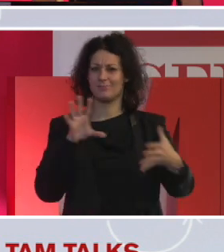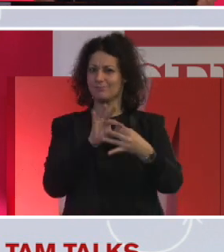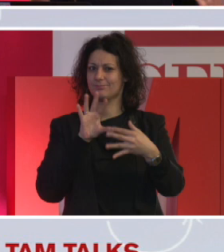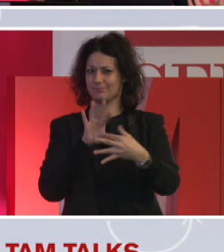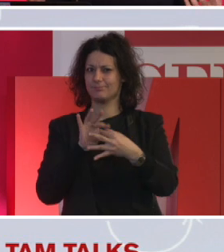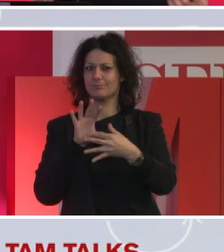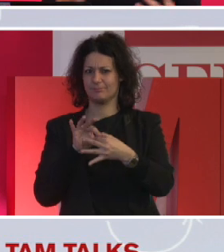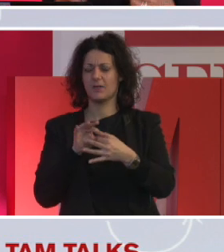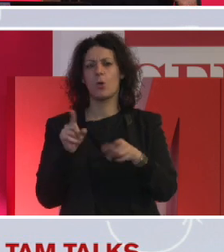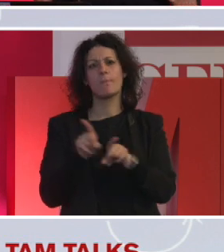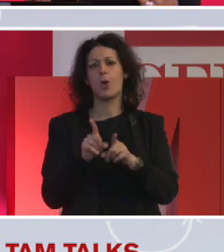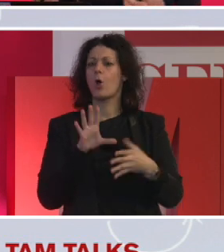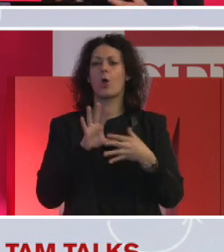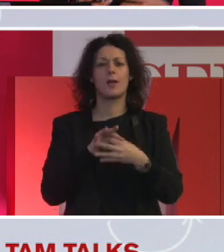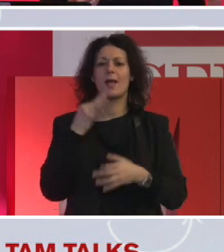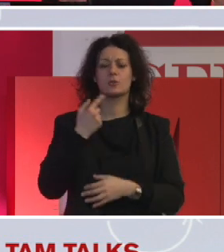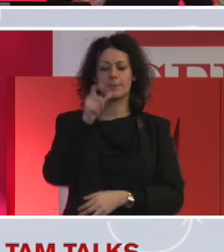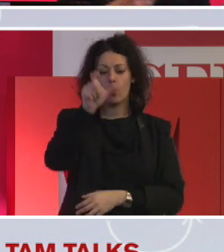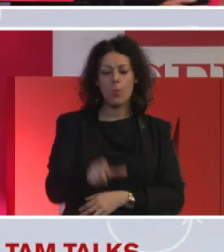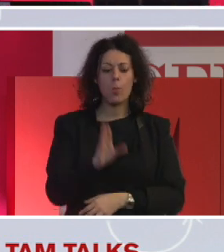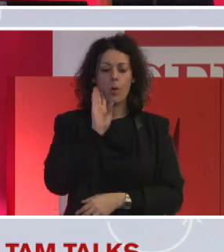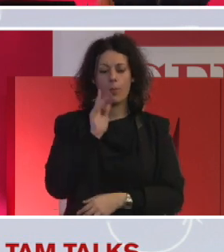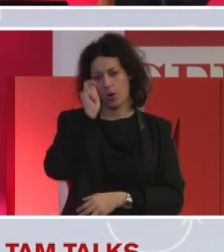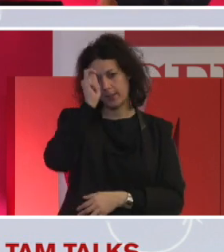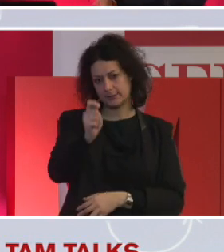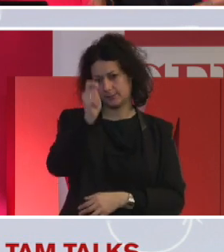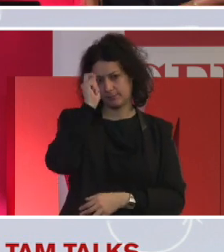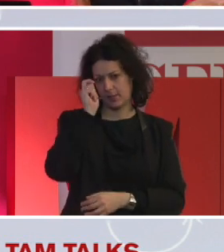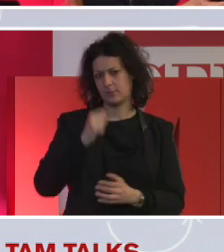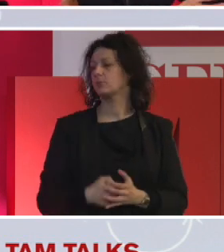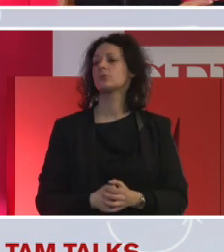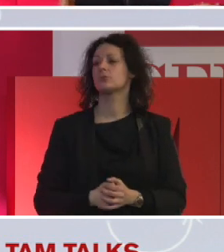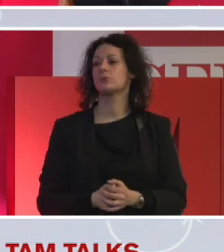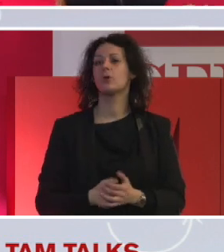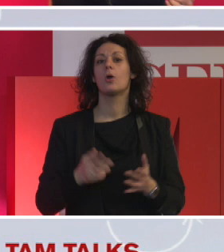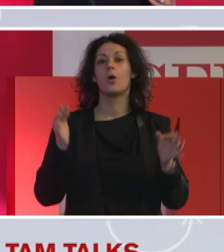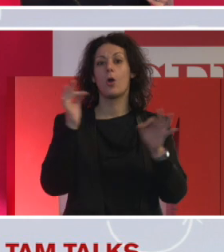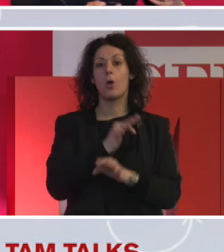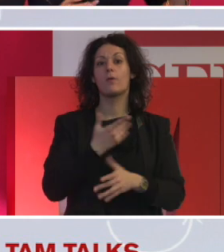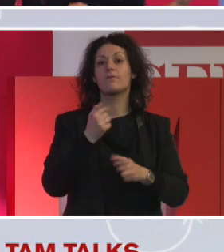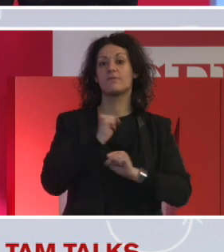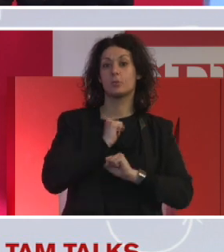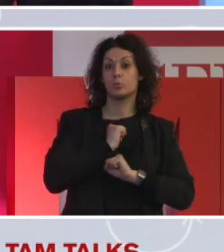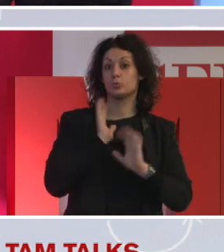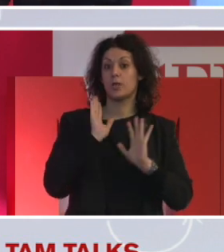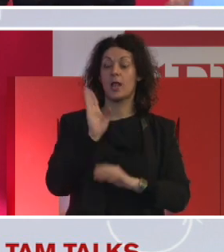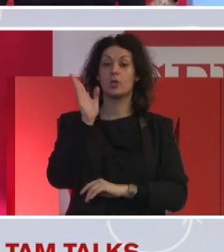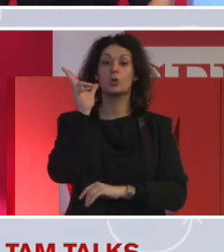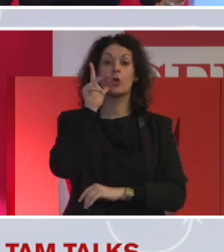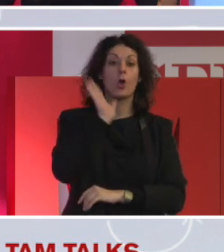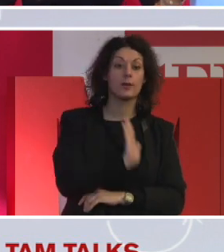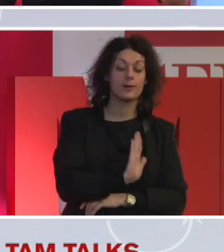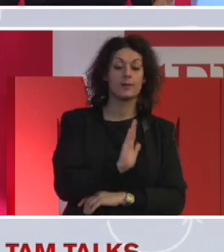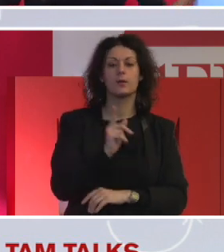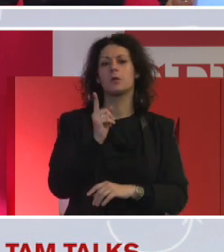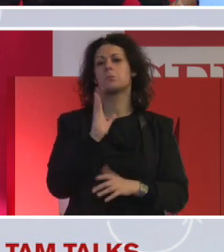a che fare con rispetto, rispetto dell'individuo, e poi indiscriminatamente fiducia nelle donne, non inclusione delle donne, ma